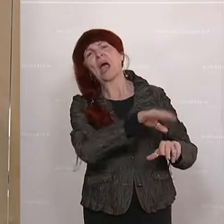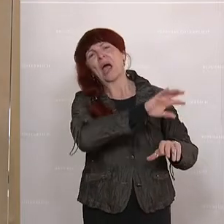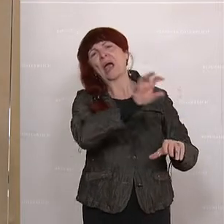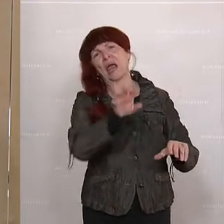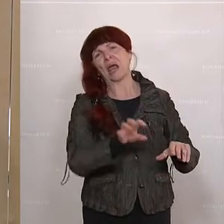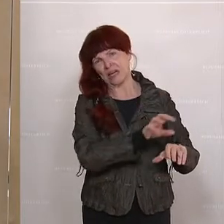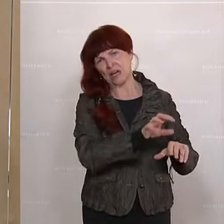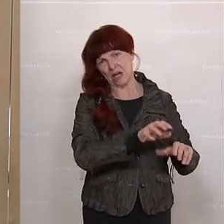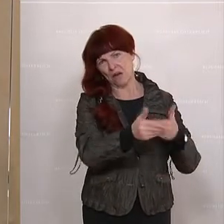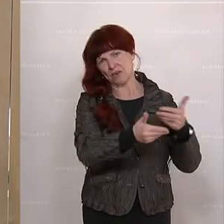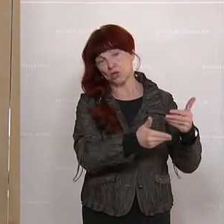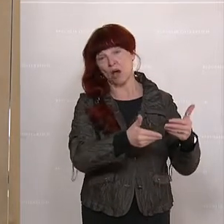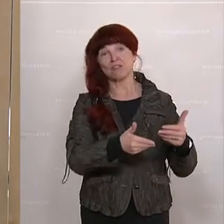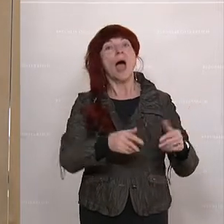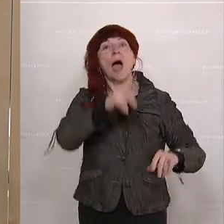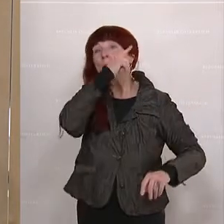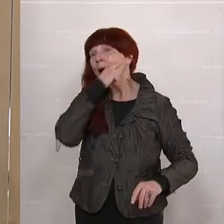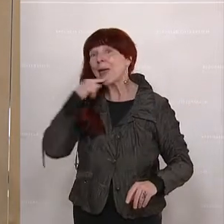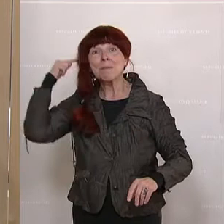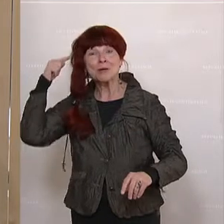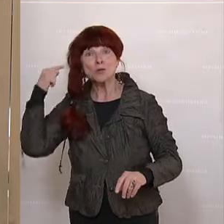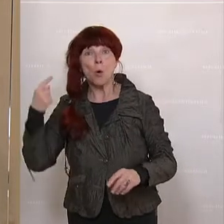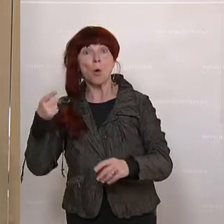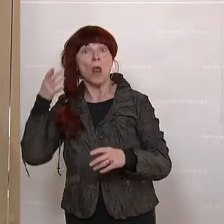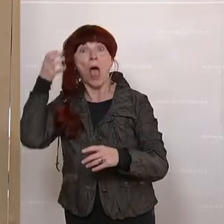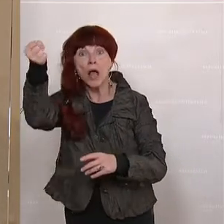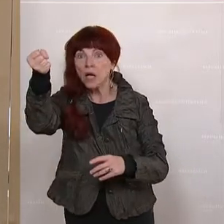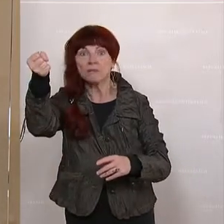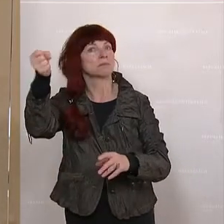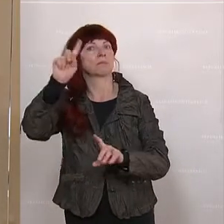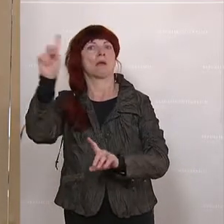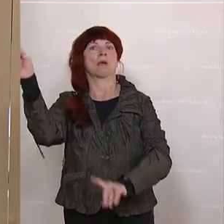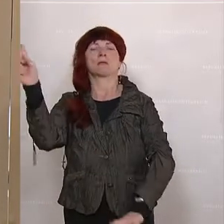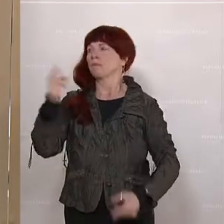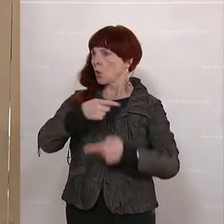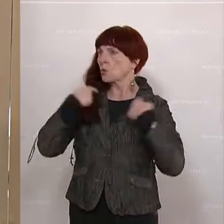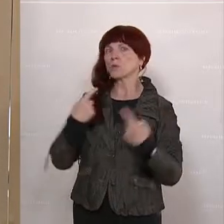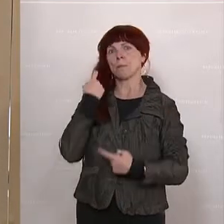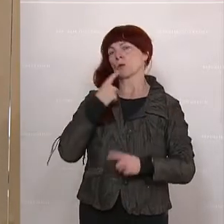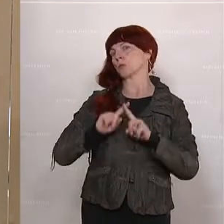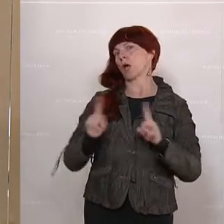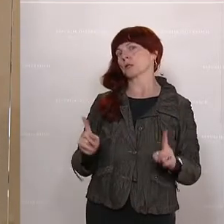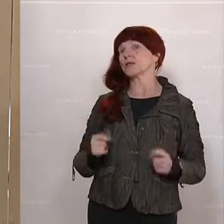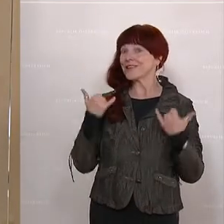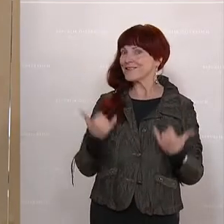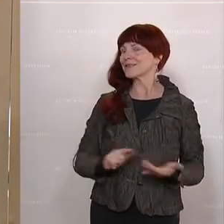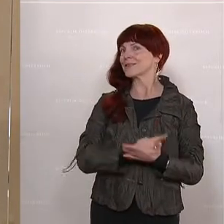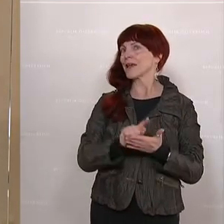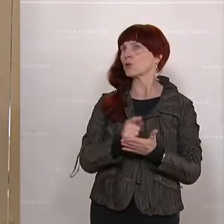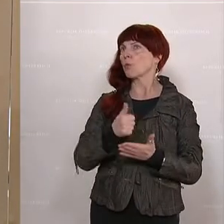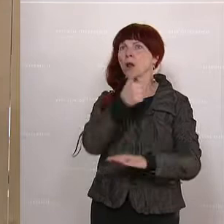Amazon und Co. sind sie nicht bereit anzugreifen. Das sehen wir gänzlich anders. Es ist die Zeit gekommen, diese